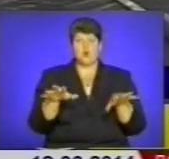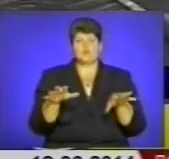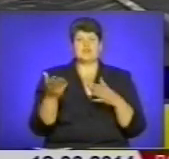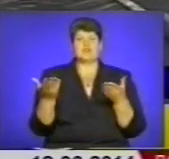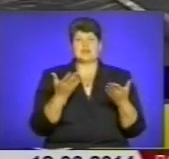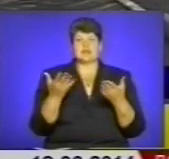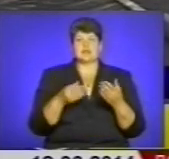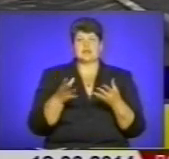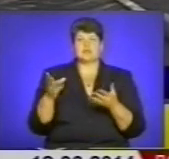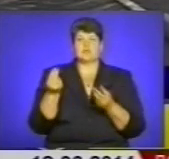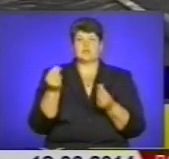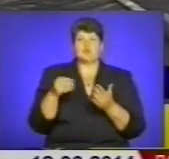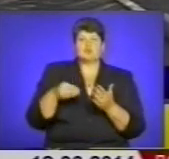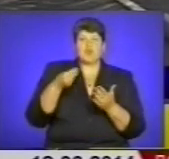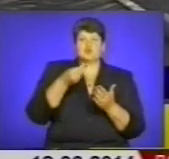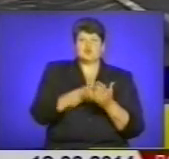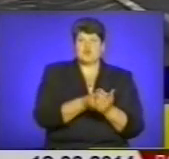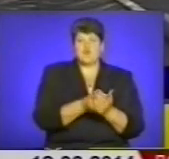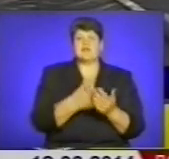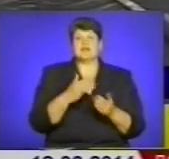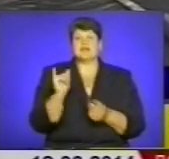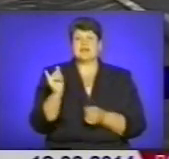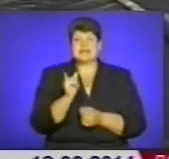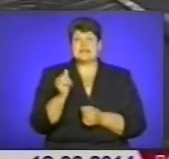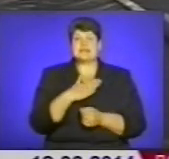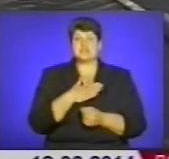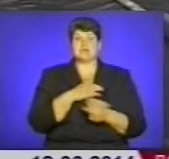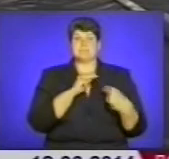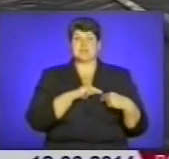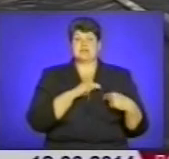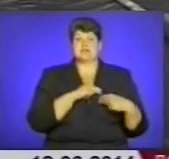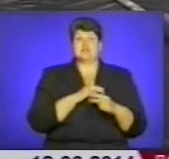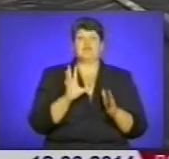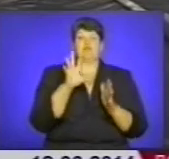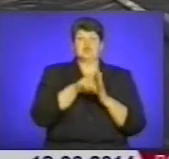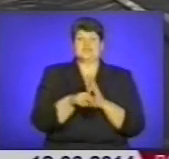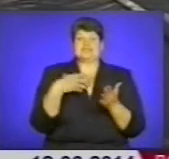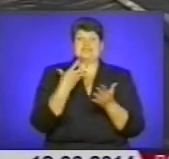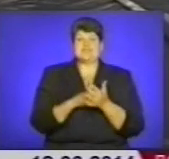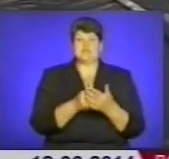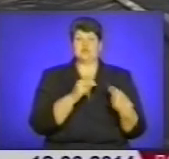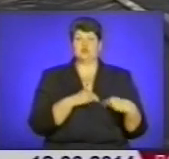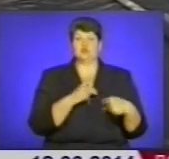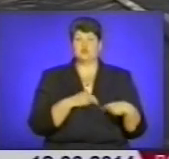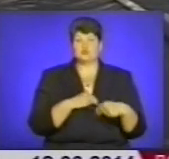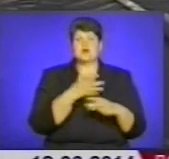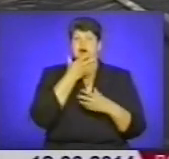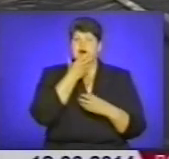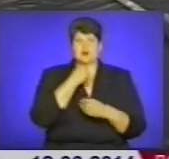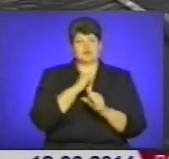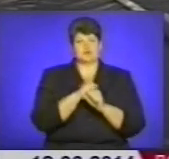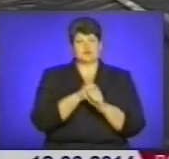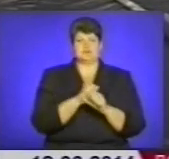поспонсорував, і нашим працівникам, які тут вложили свій труд, гарно зробили,